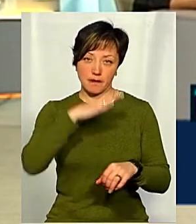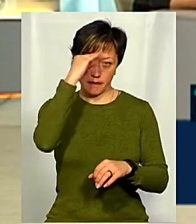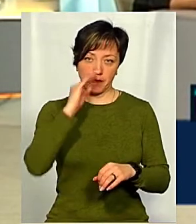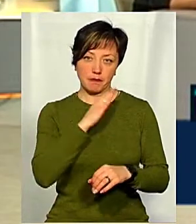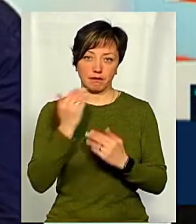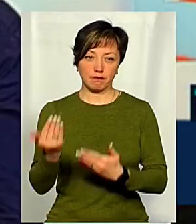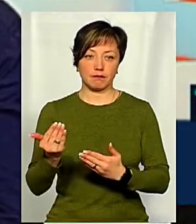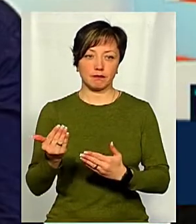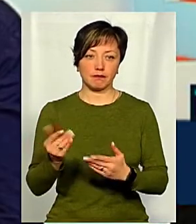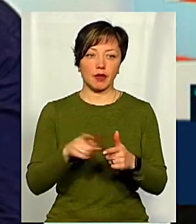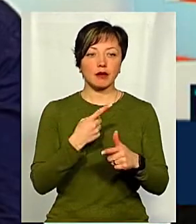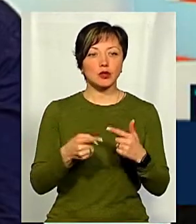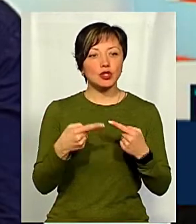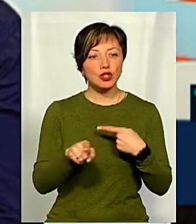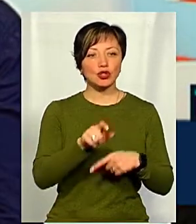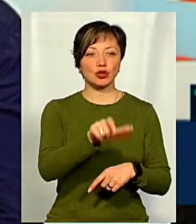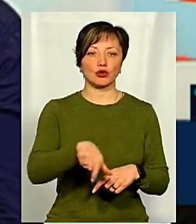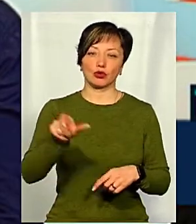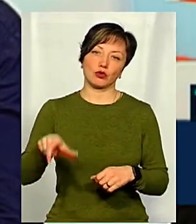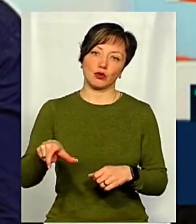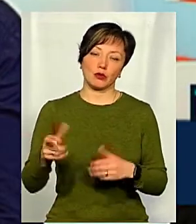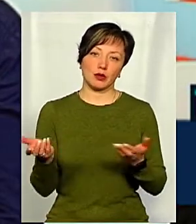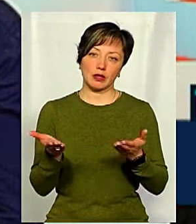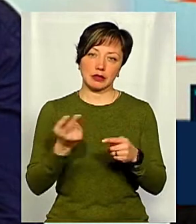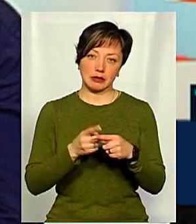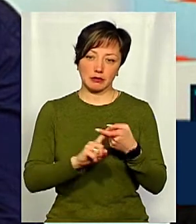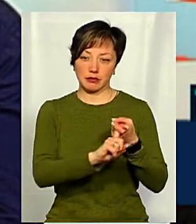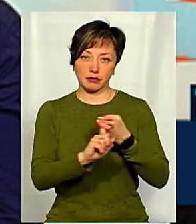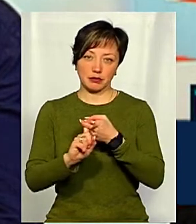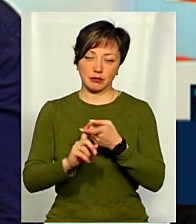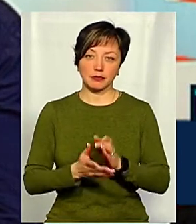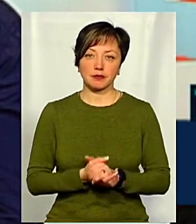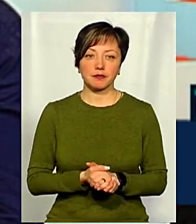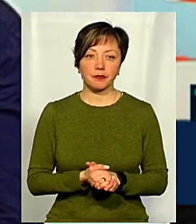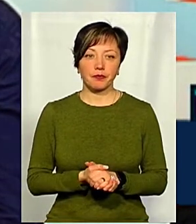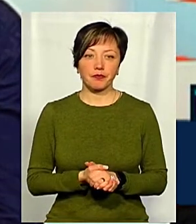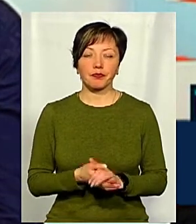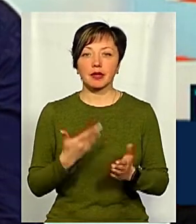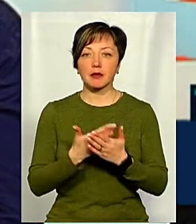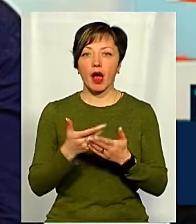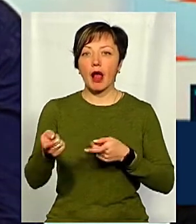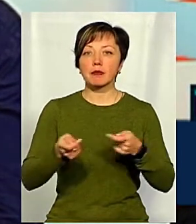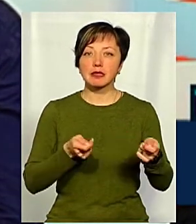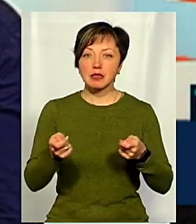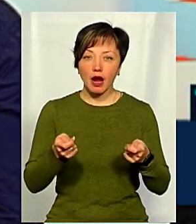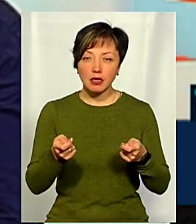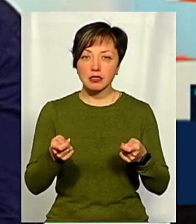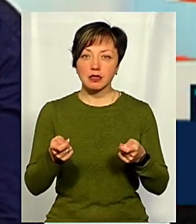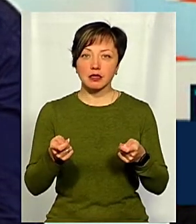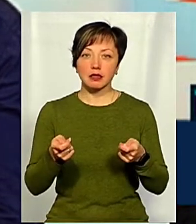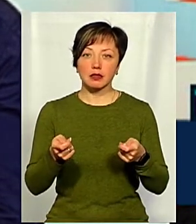батьки, або ж інші особи, яких це буде стосуватися, зокрема і адміністрації